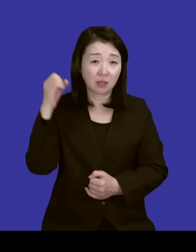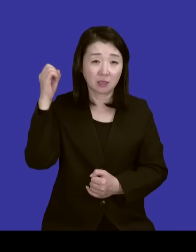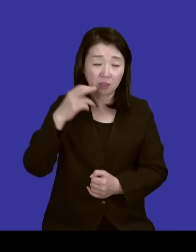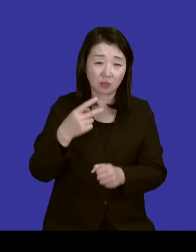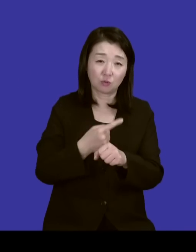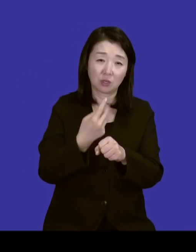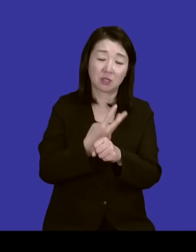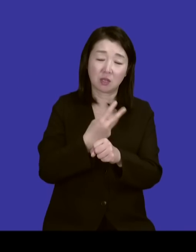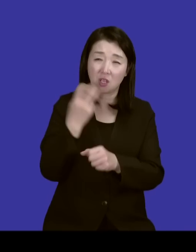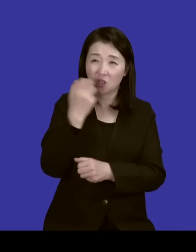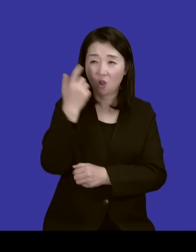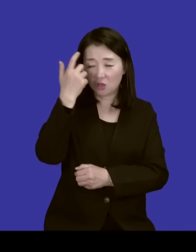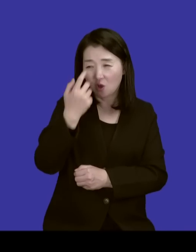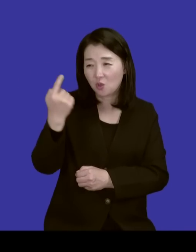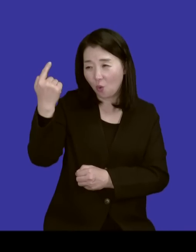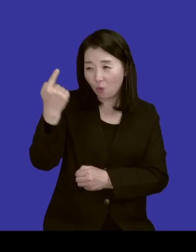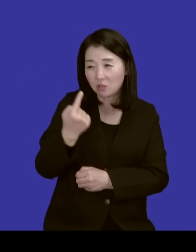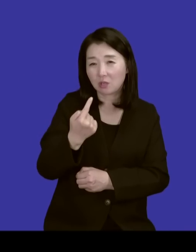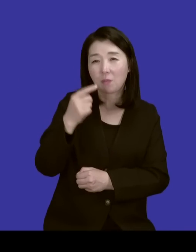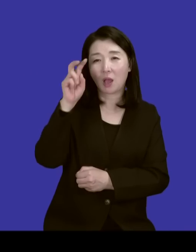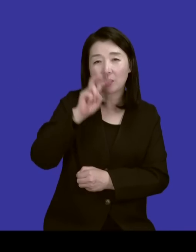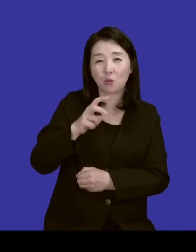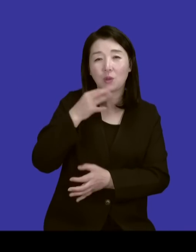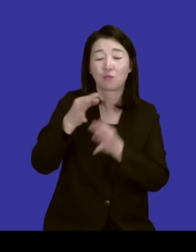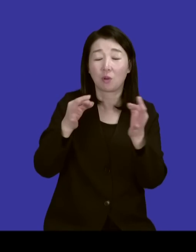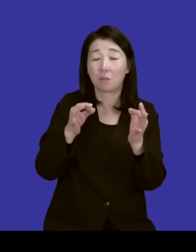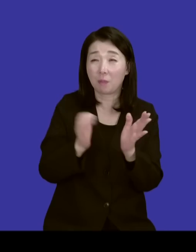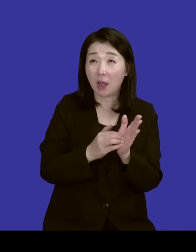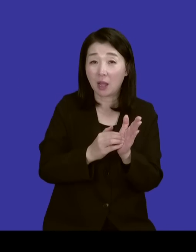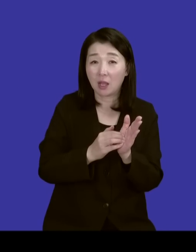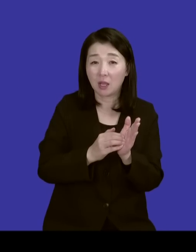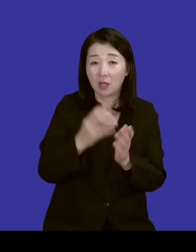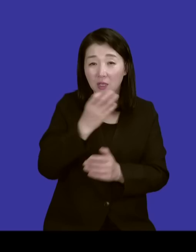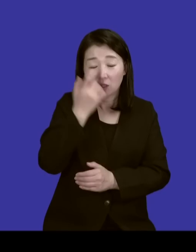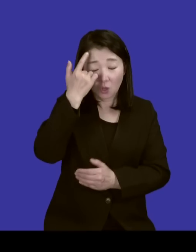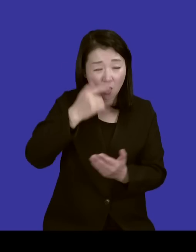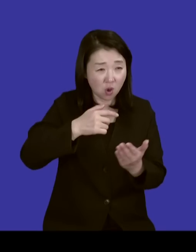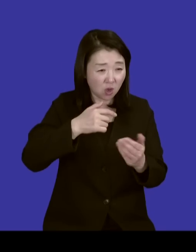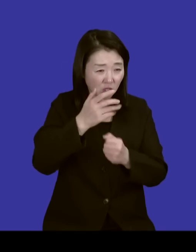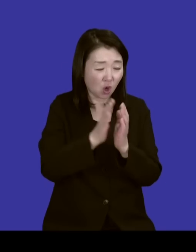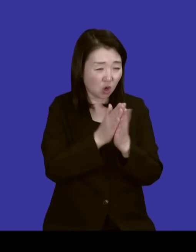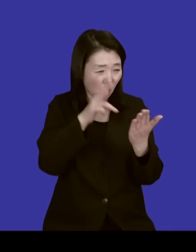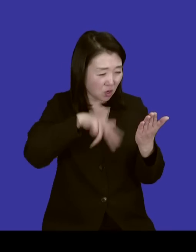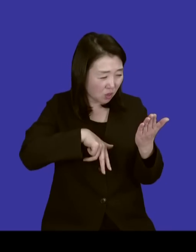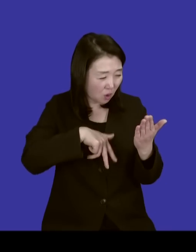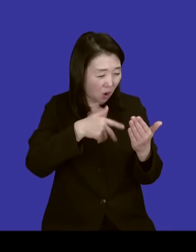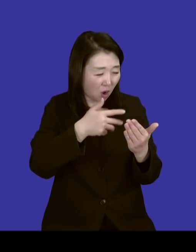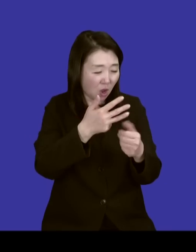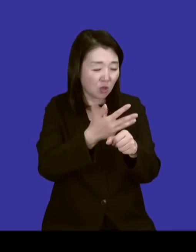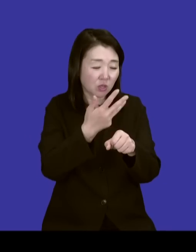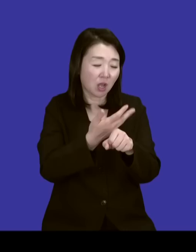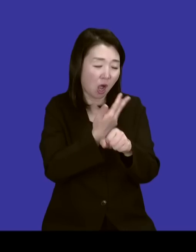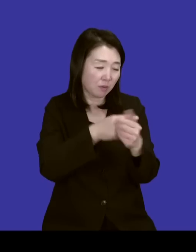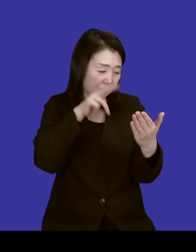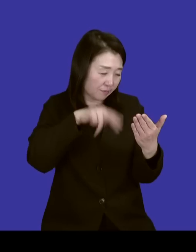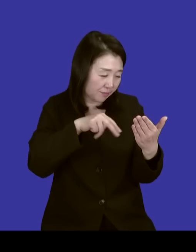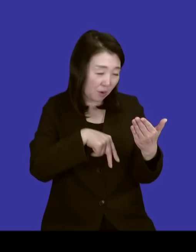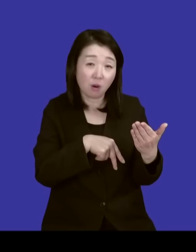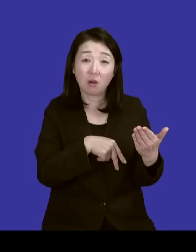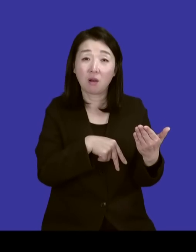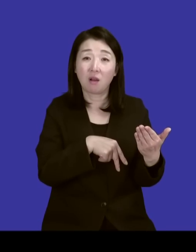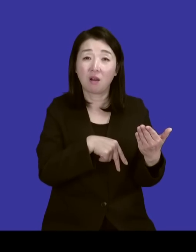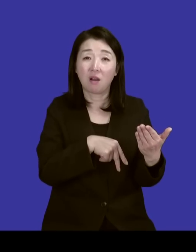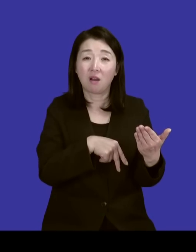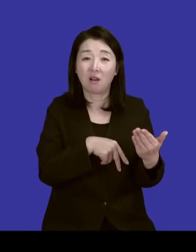두세 시간 성령이 오셨네만 부르고 또 성경을 한 번 읽으면 한 9시간 10시간에 읽어요. 참... 그래서 아까